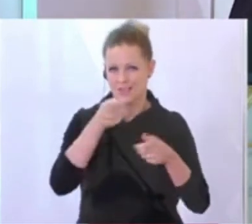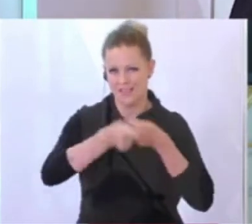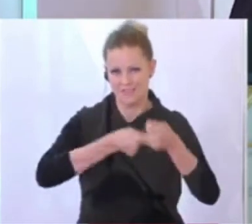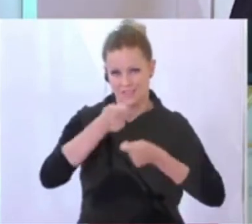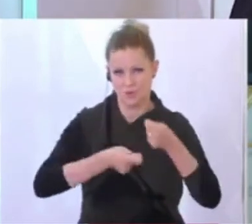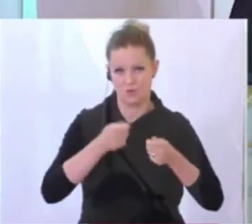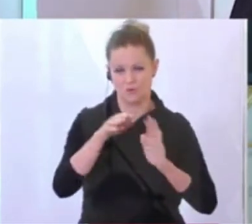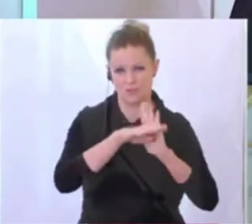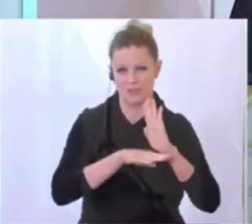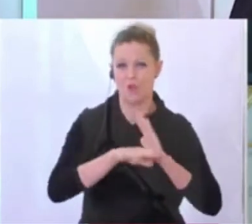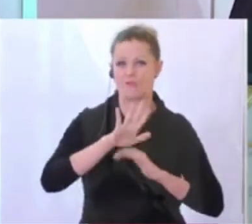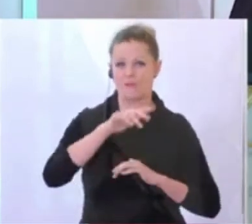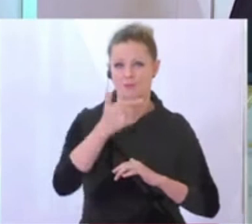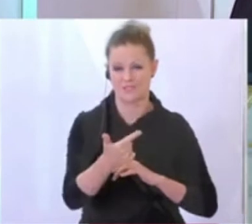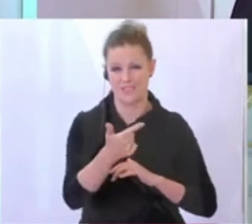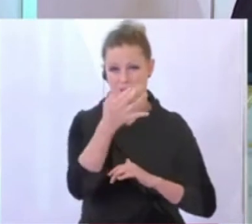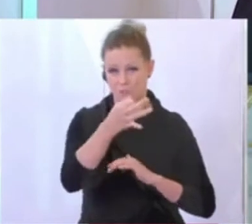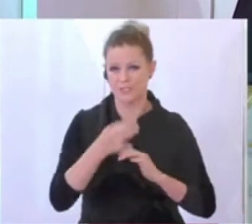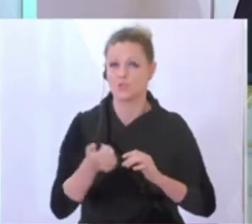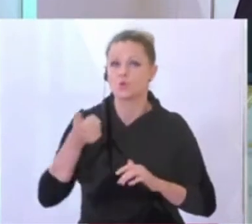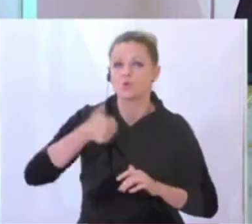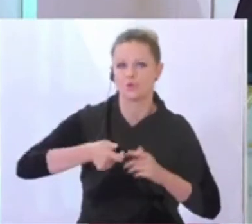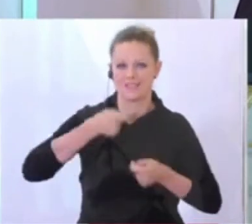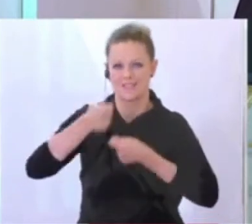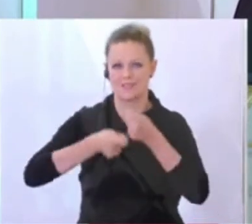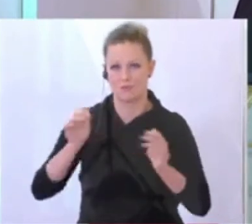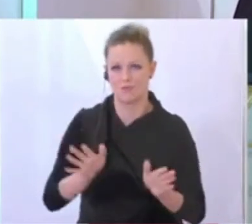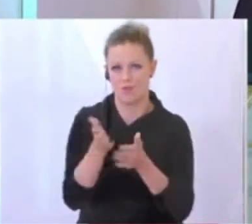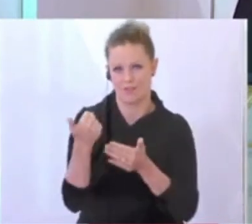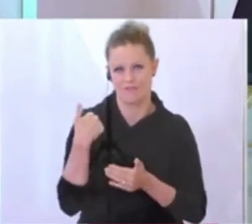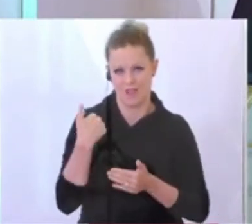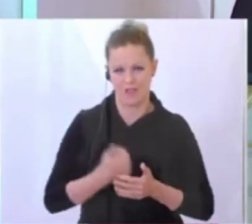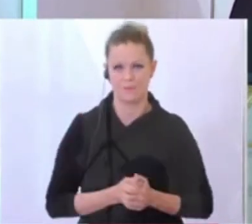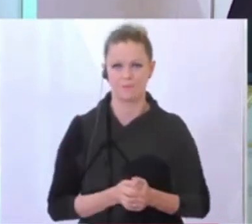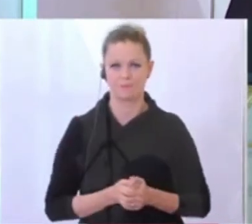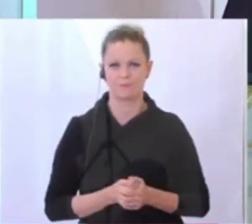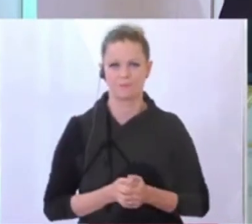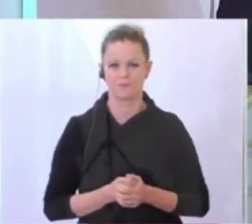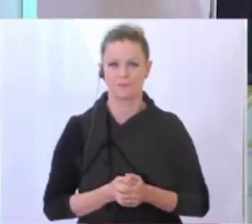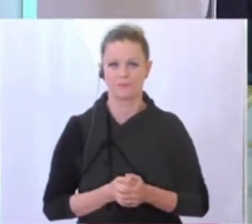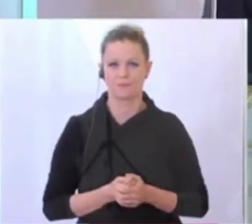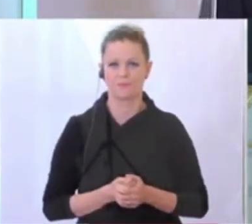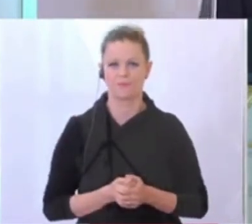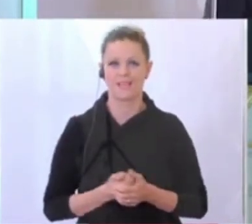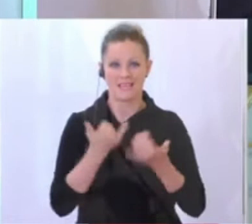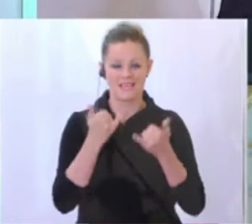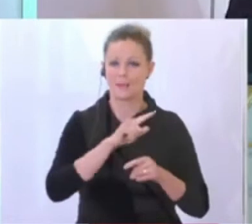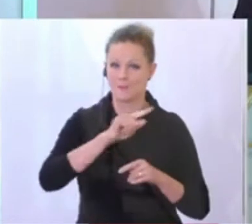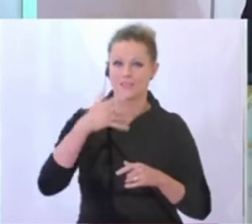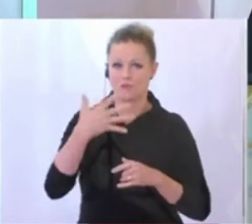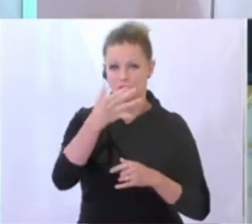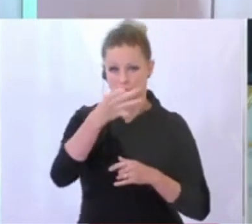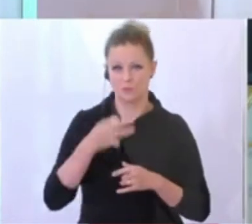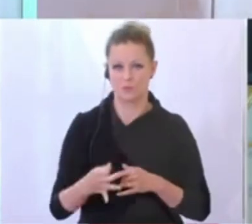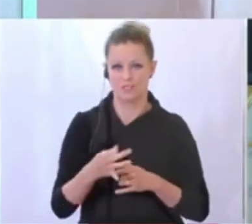25 Prozent von zusätzlichen Investitionen gefördert worden sind. Hier werden wir bis zu 50 Prozent